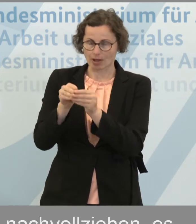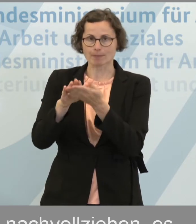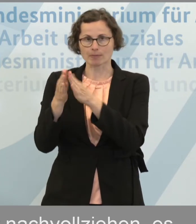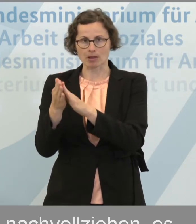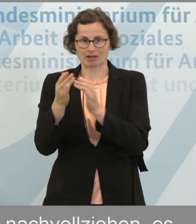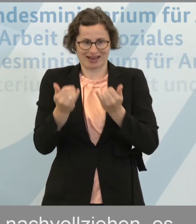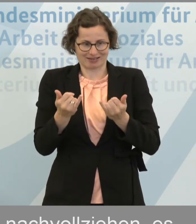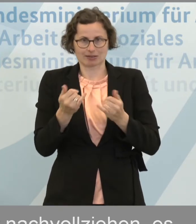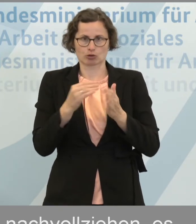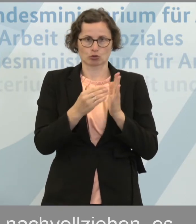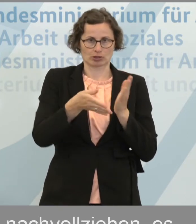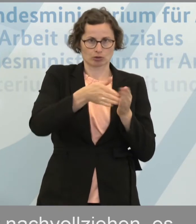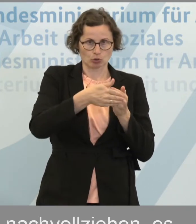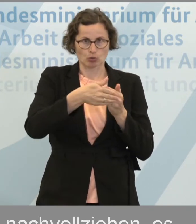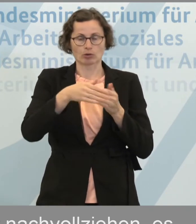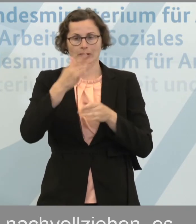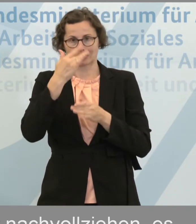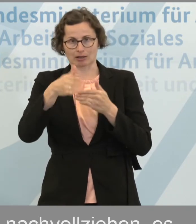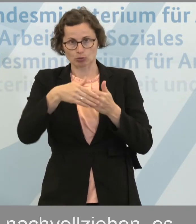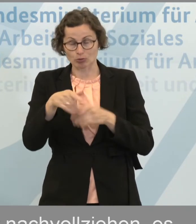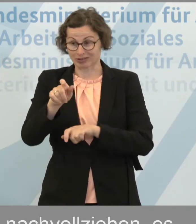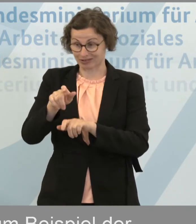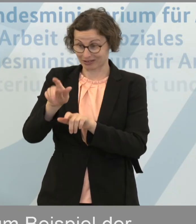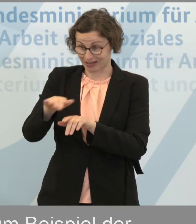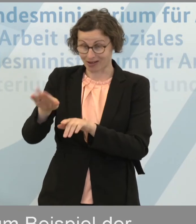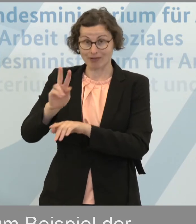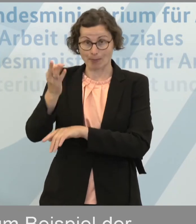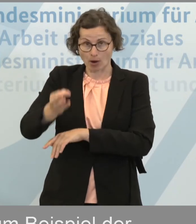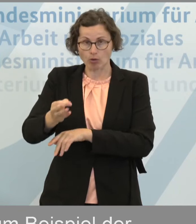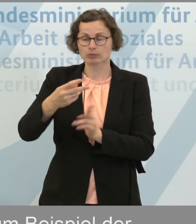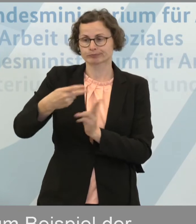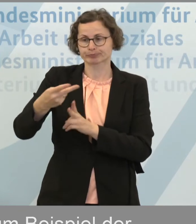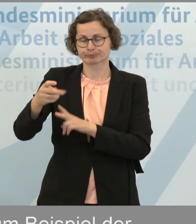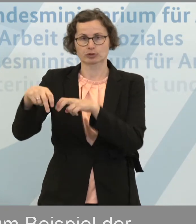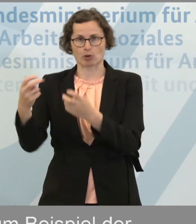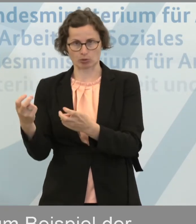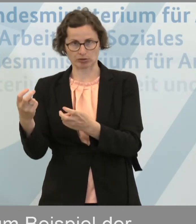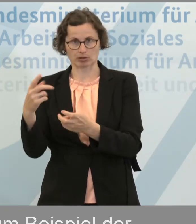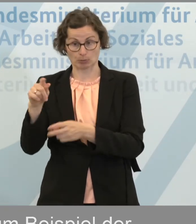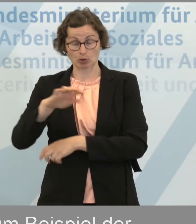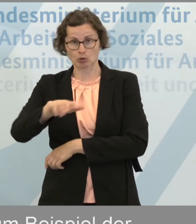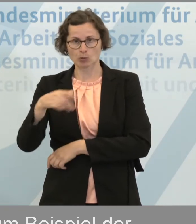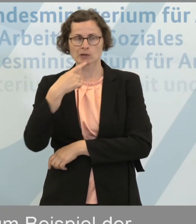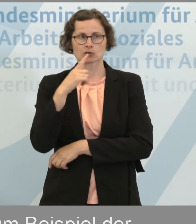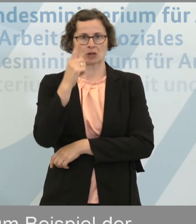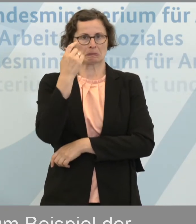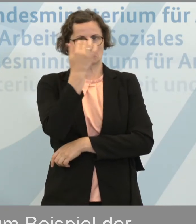Kitaschließungen bedürftige Kinder das auch nach Hause bekommen können. Und dann stand die Kommune vor der Frage, kann das abgerechnet werden beim Bund? Weil im